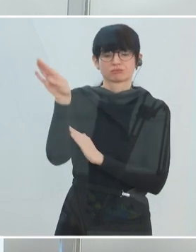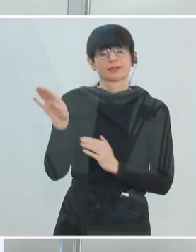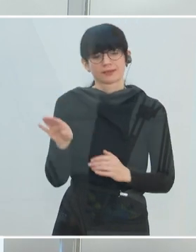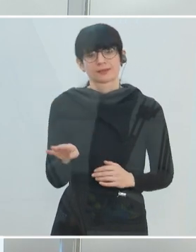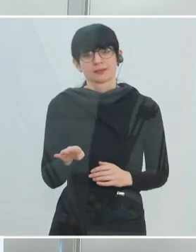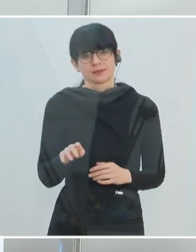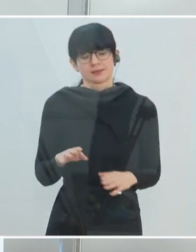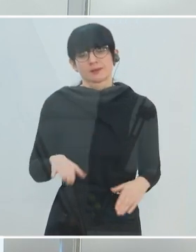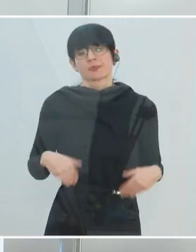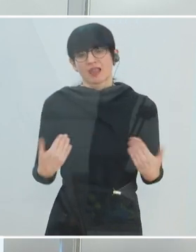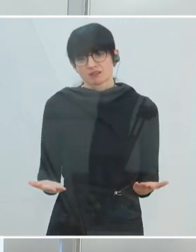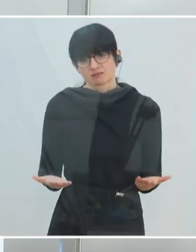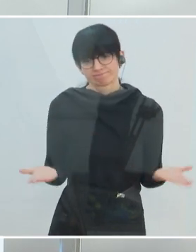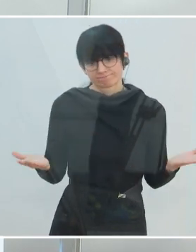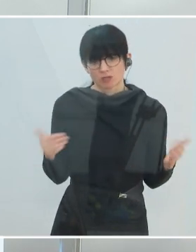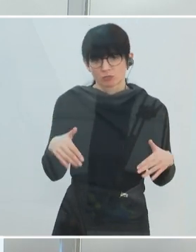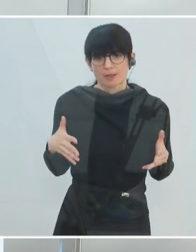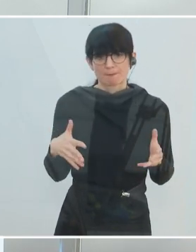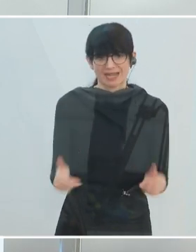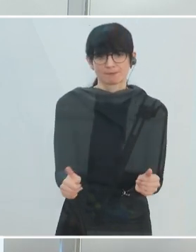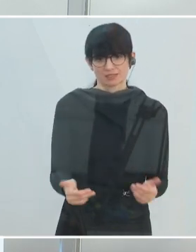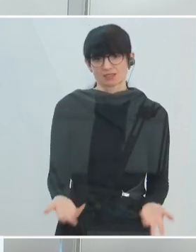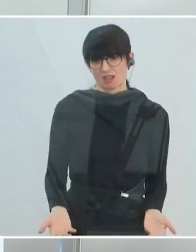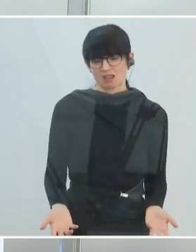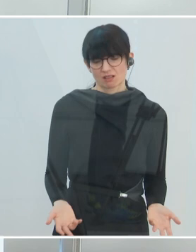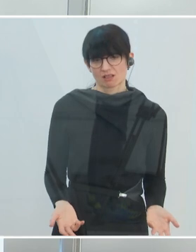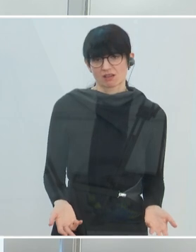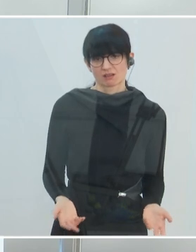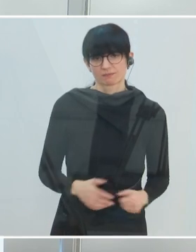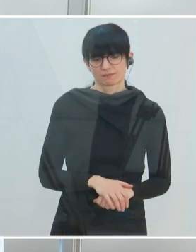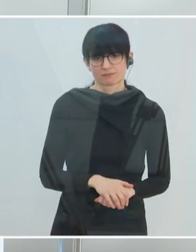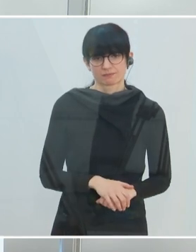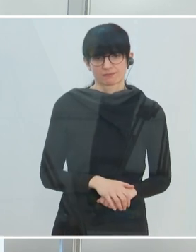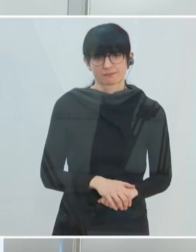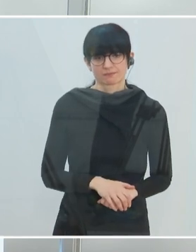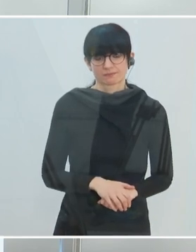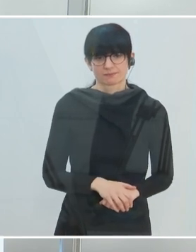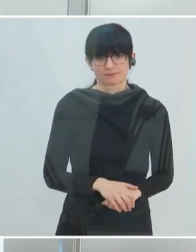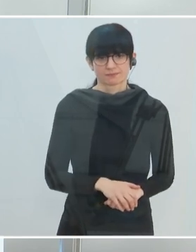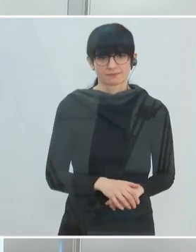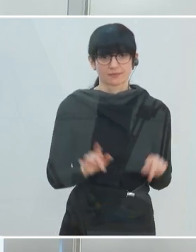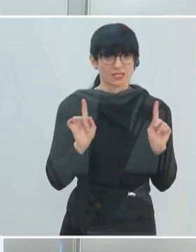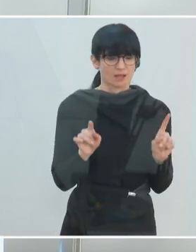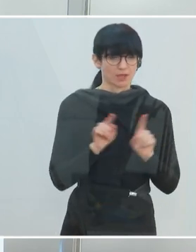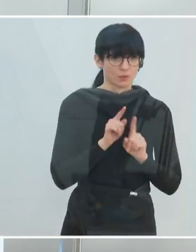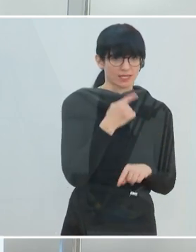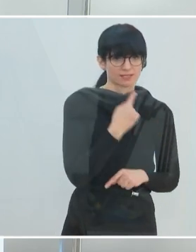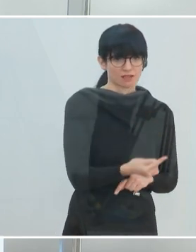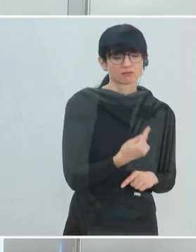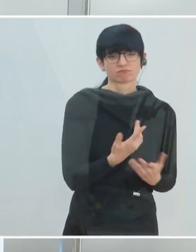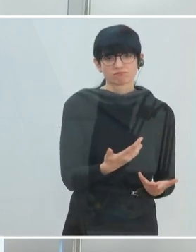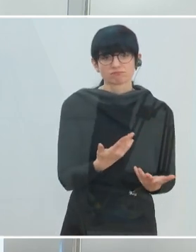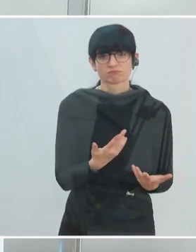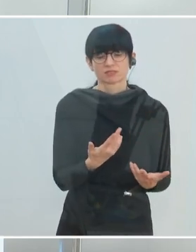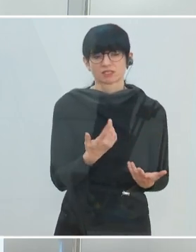dann müsste man auch die Notbremse in meiner Sprache jetzt formuliert ziehen. Aber es wurde auch gesagt, das beginnt